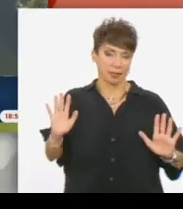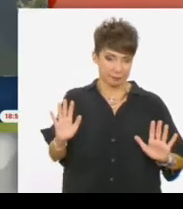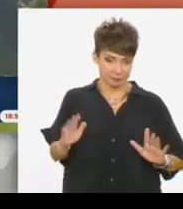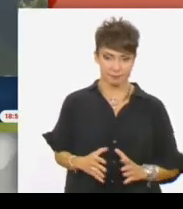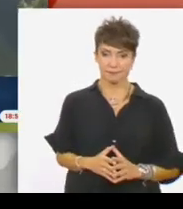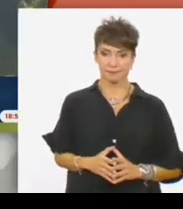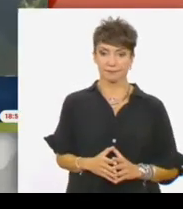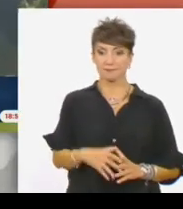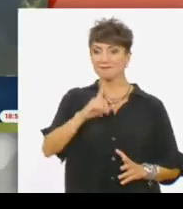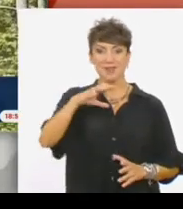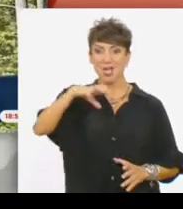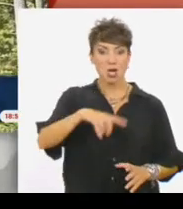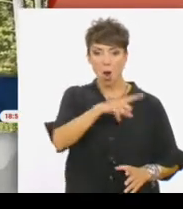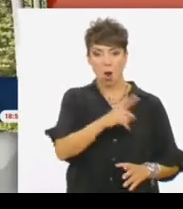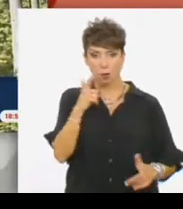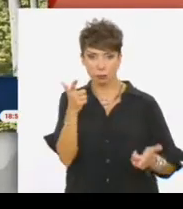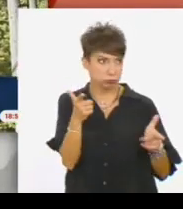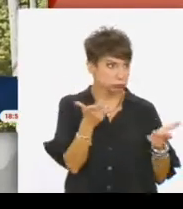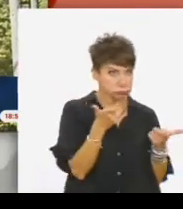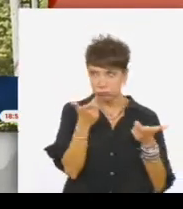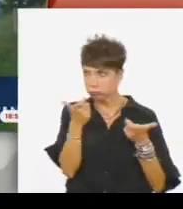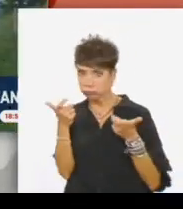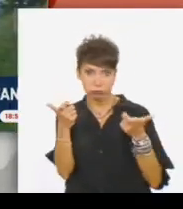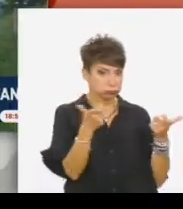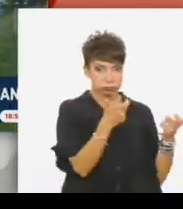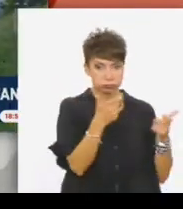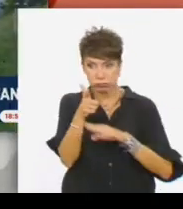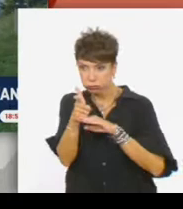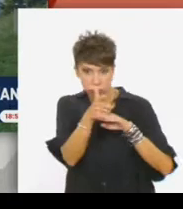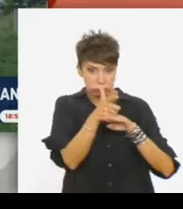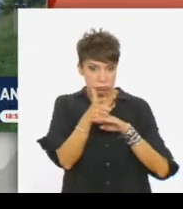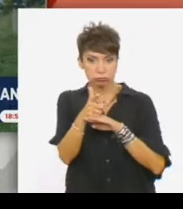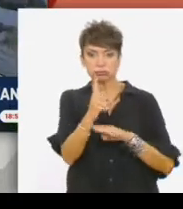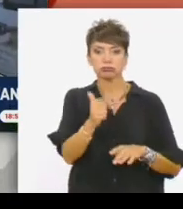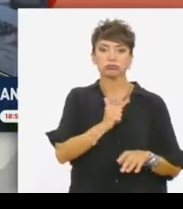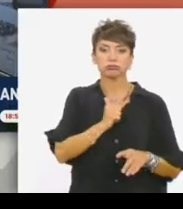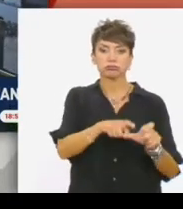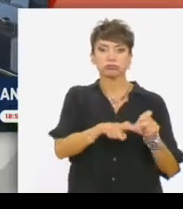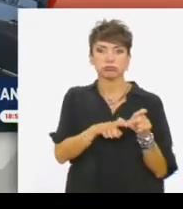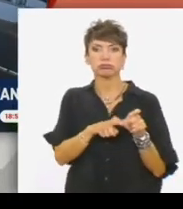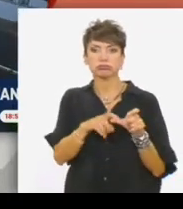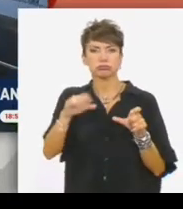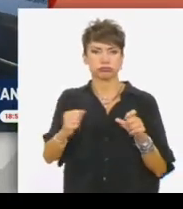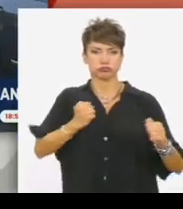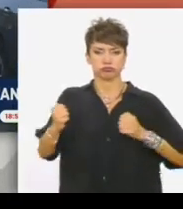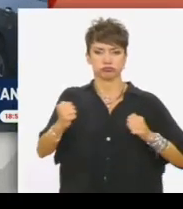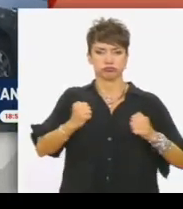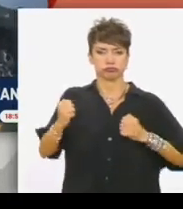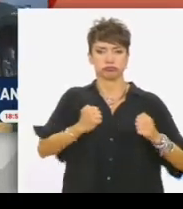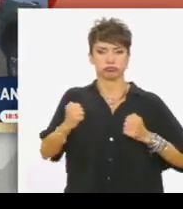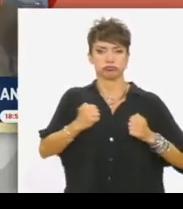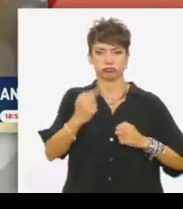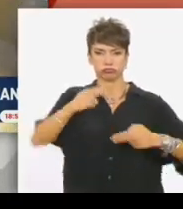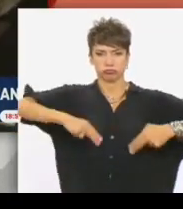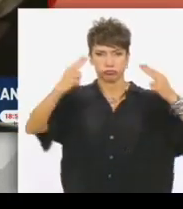Οι χώροι του Καμπ επιτηρούνται διαρκώς από κάμερες ασφαλείας. Ένα όχημα ιδιωτικής εταιρείας φύλαξης βρίσκεται στην είσοδο σε 24